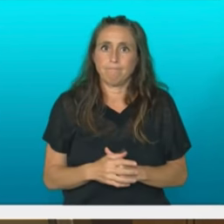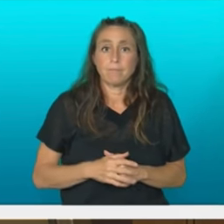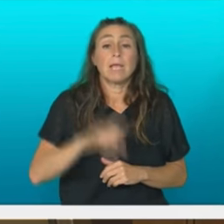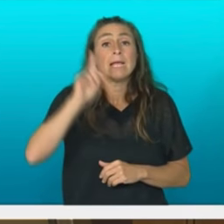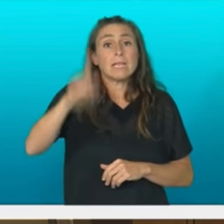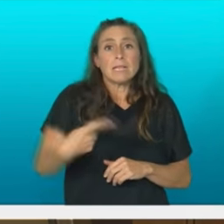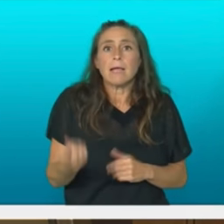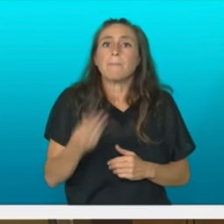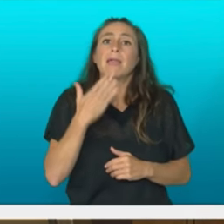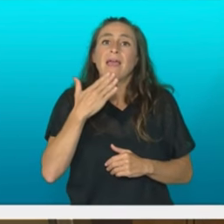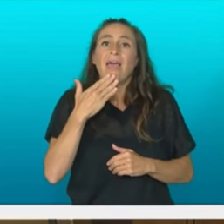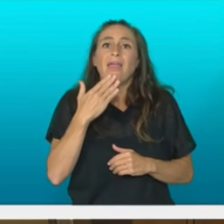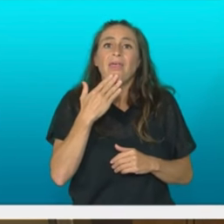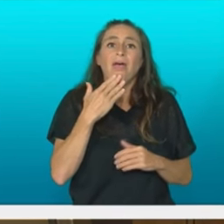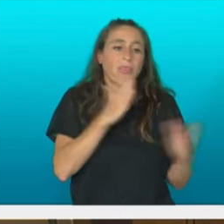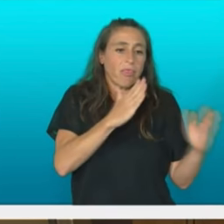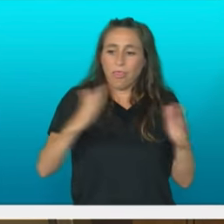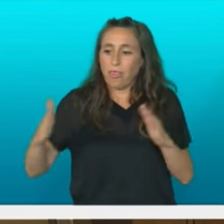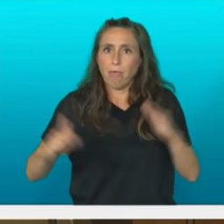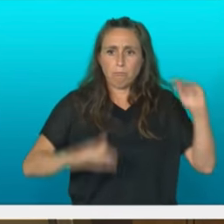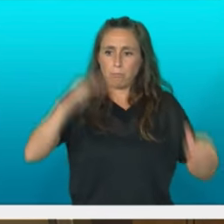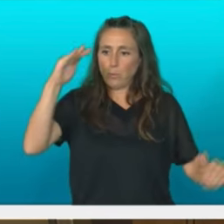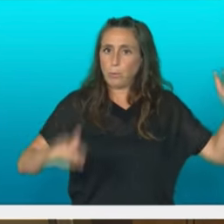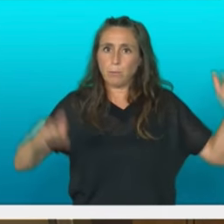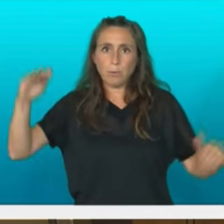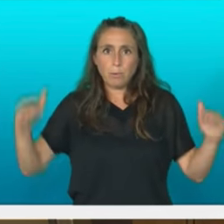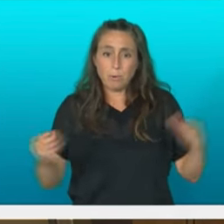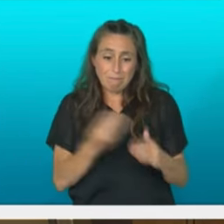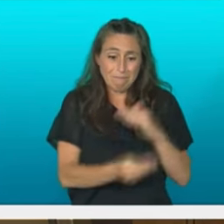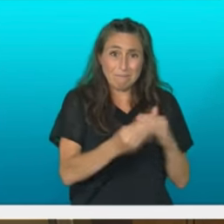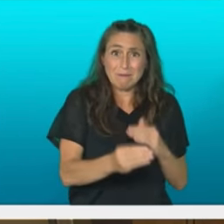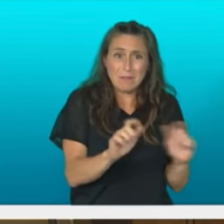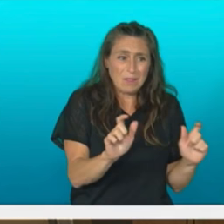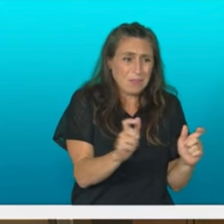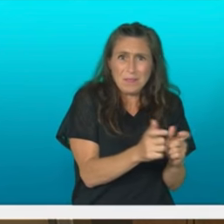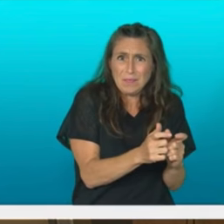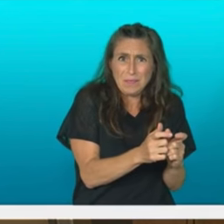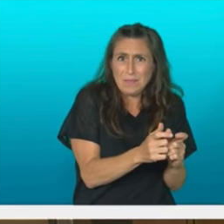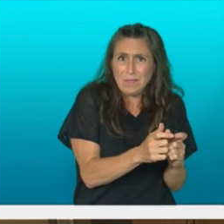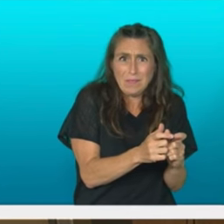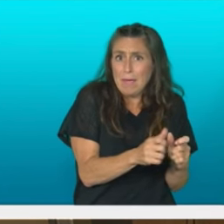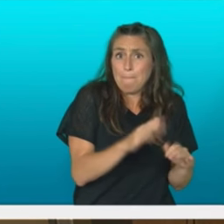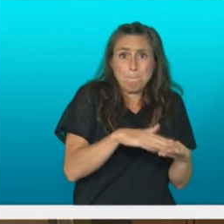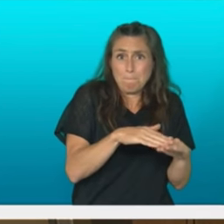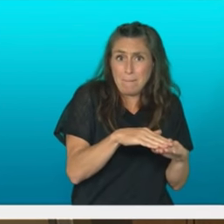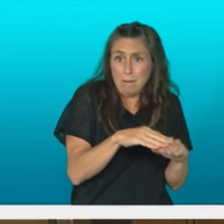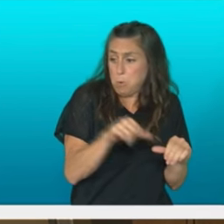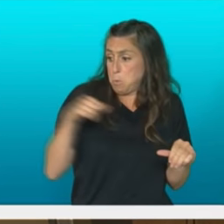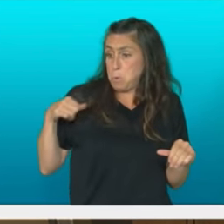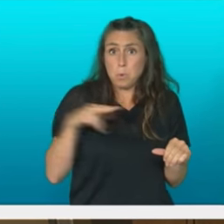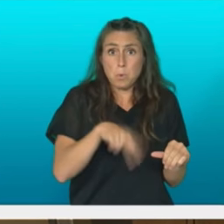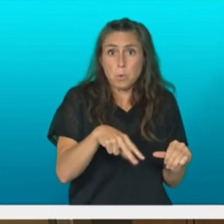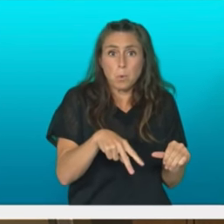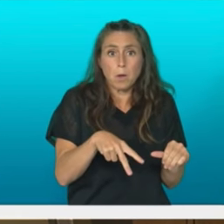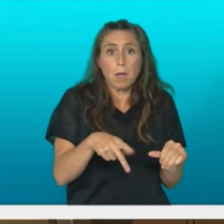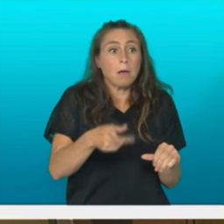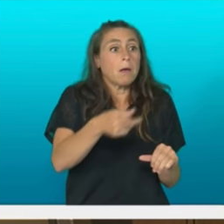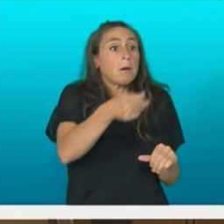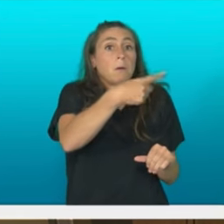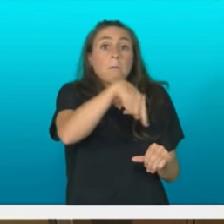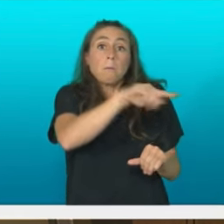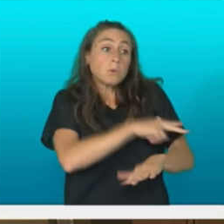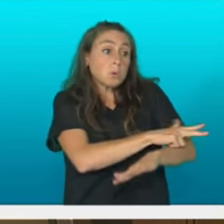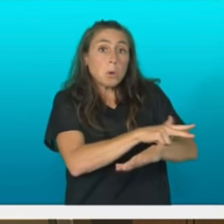demografikoak, jaiotzetasa minimo historikoetan dago, eta zuen gobernuaren familia itunak, ez du joera hori irauli,